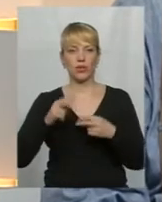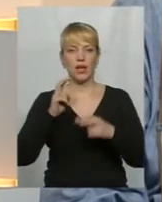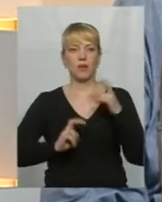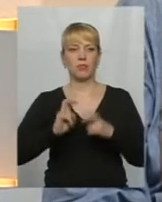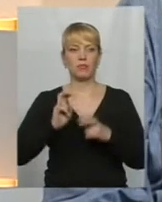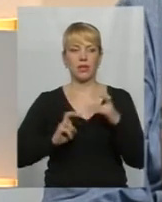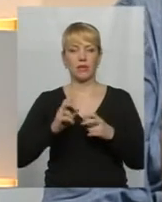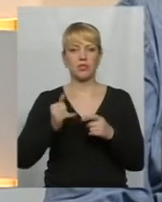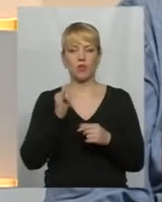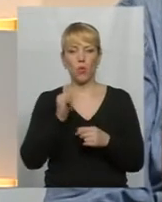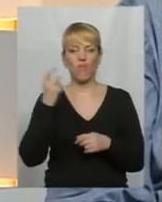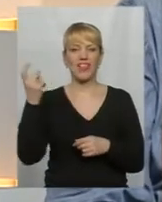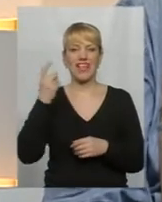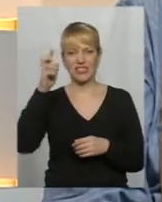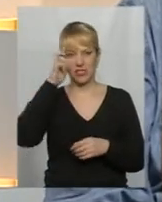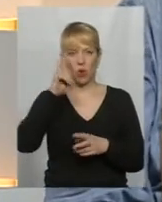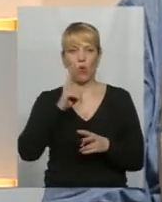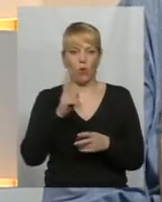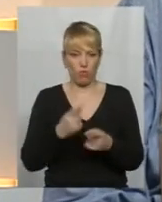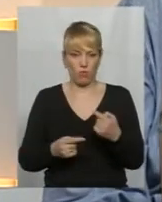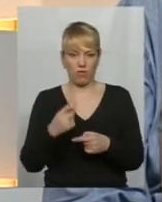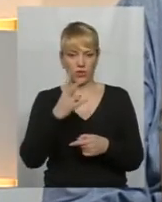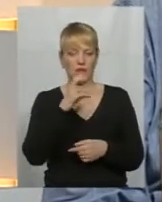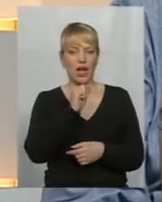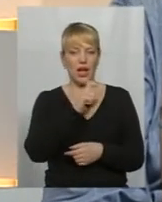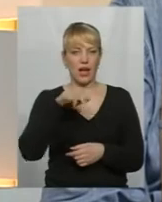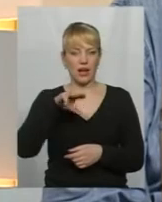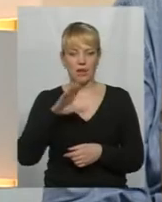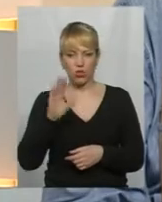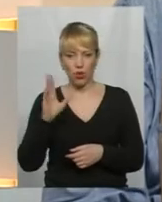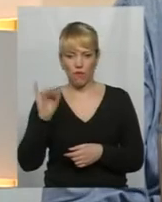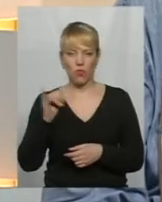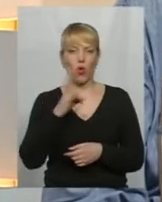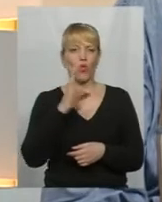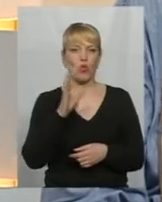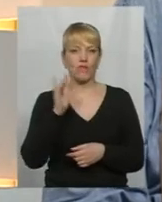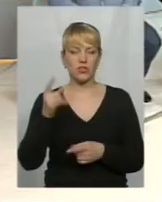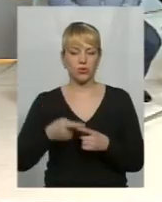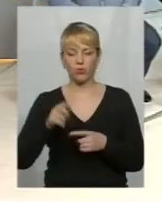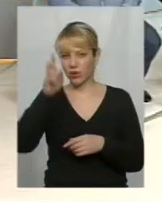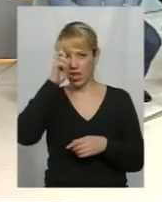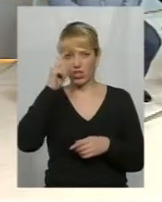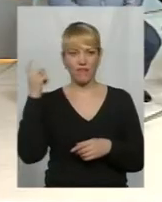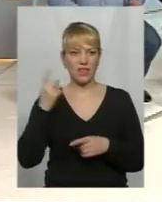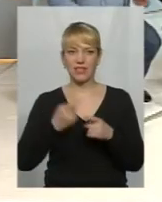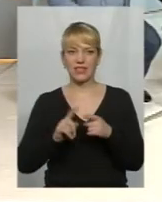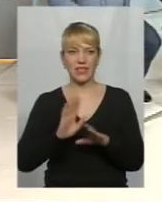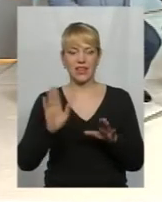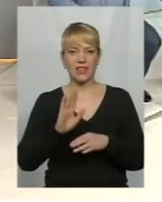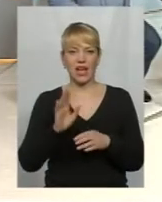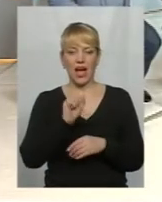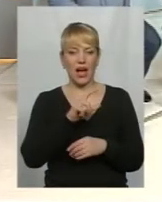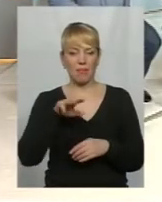власні держави. Кому повертати? Ахметову? Новинському? Шановні, давайте теж подивимося. Державна власність – це не Ахметов, не Новинський. Стоп, стоп,